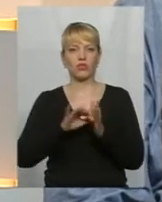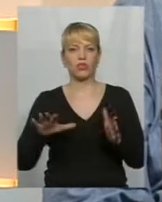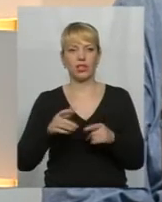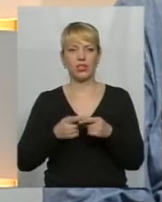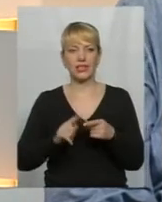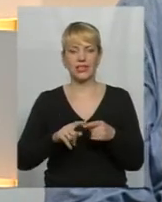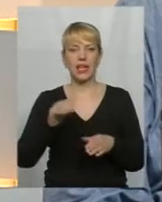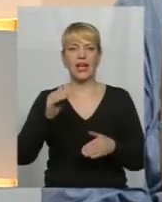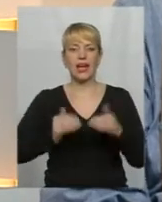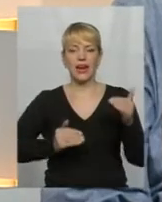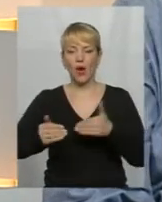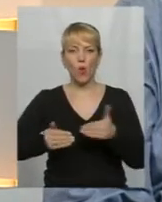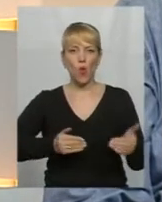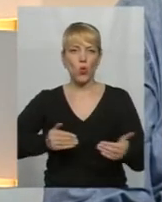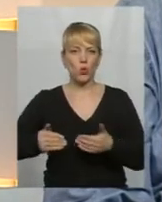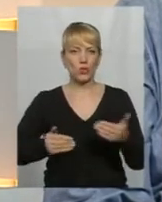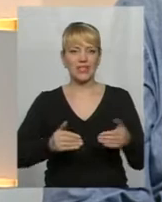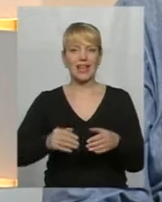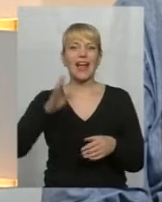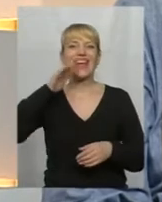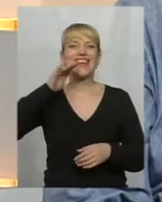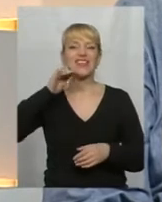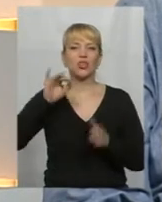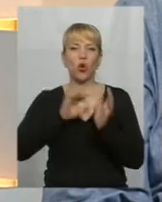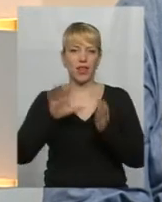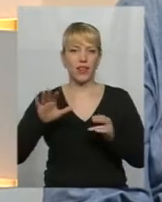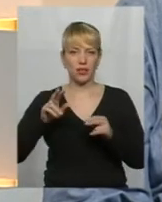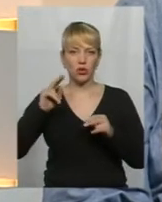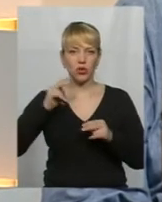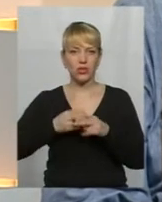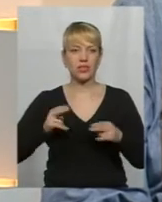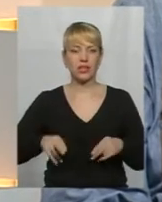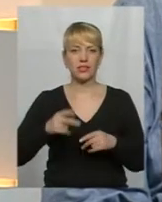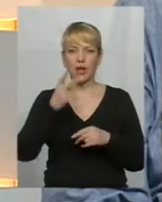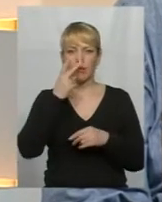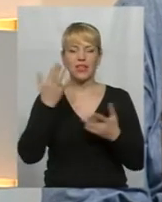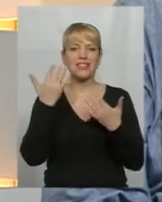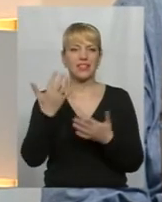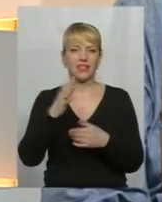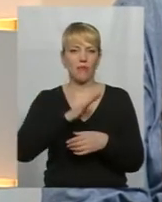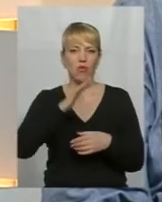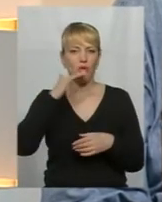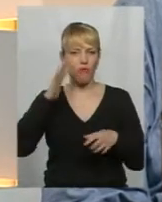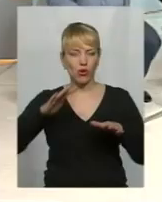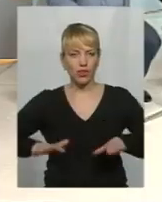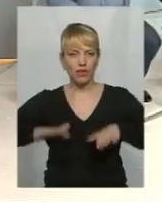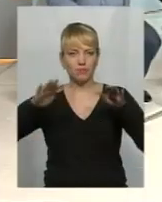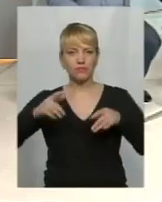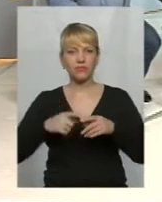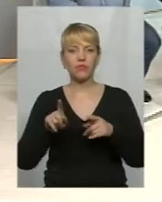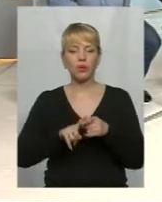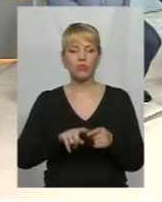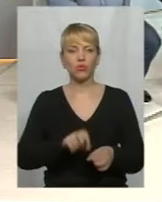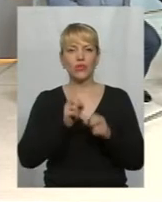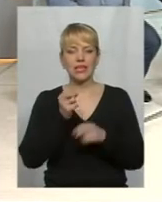це регулюється, як не дивно, гідроелектростанціями. Цьому році побачили, що індістрію робиться, як і скид води було. Скид води було чому? Тому що